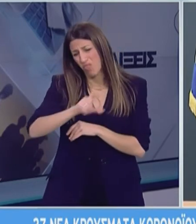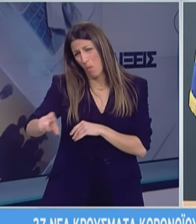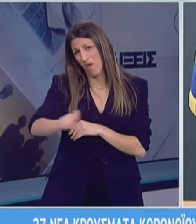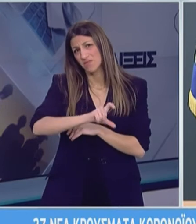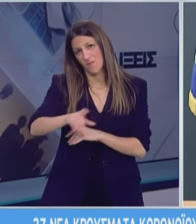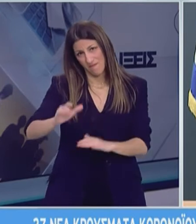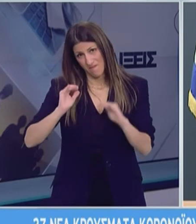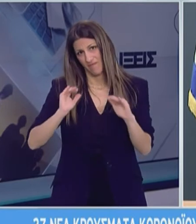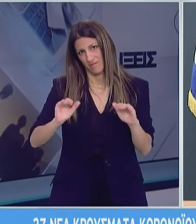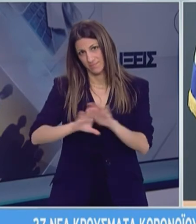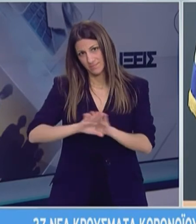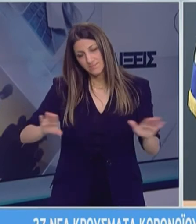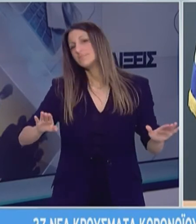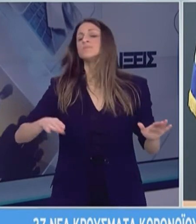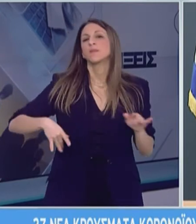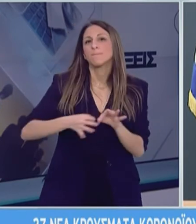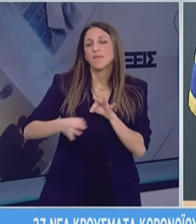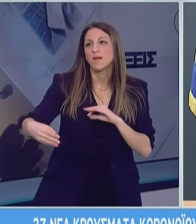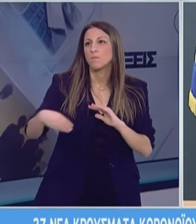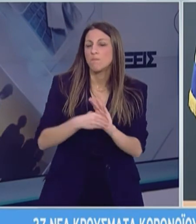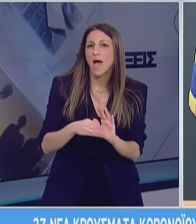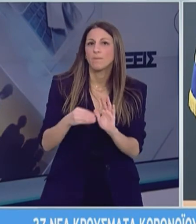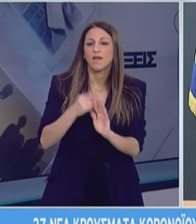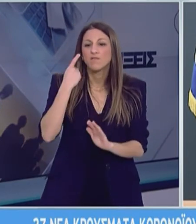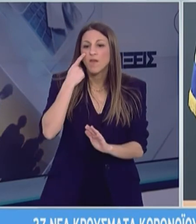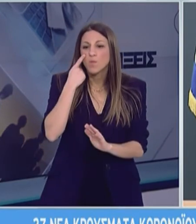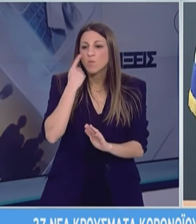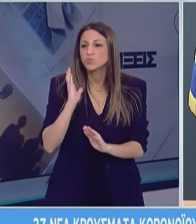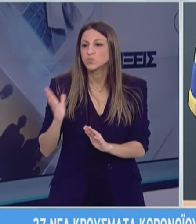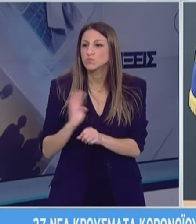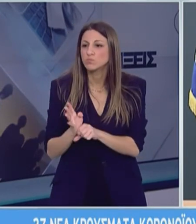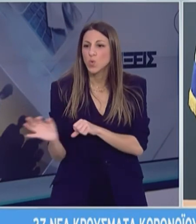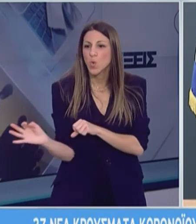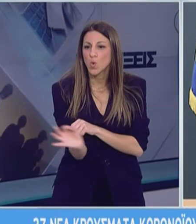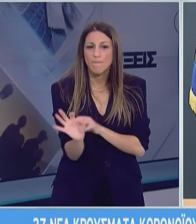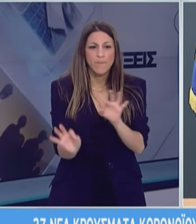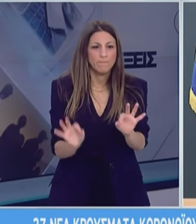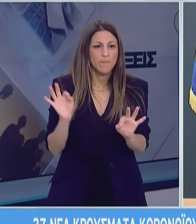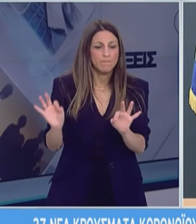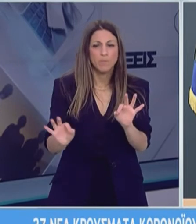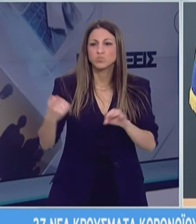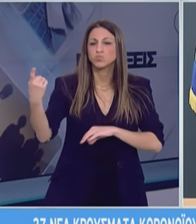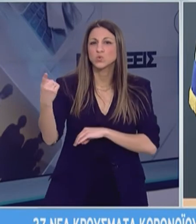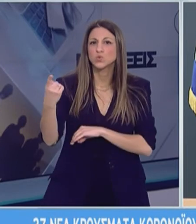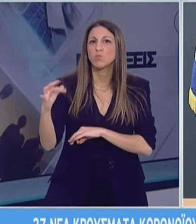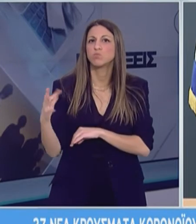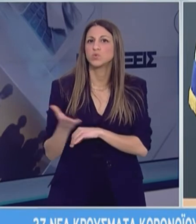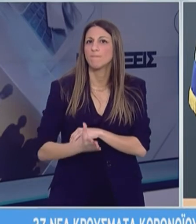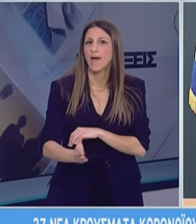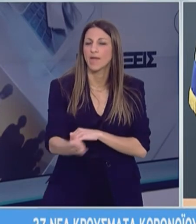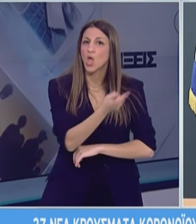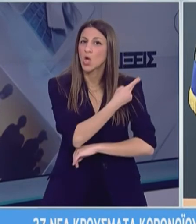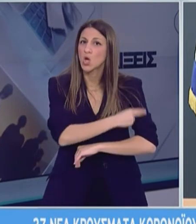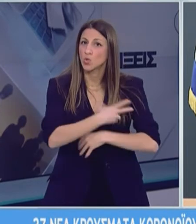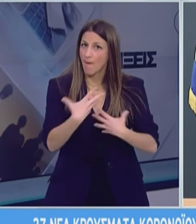ακόμα και τα οποία μέτρα επαναξιολογούνται συνέχεια ανάλογα με την πορεία της επιδημίας στον χρόνο, ανάλογα με την πίεση που δέχεται το σύστημα υγείας